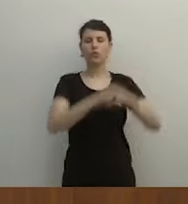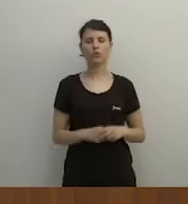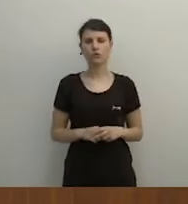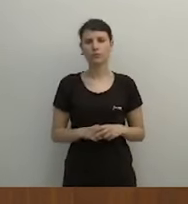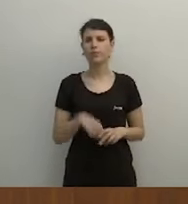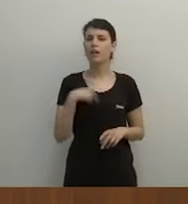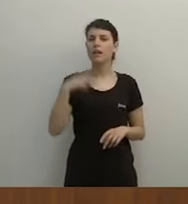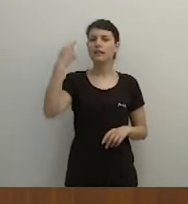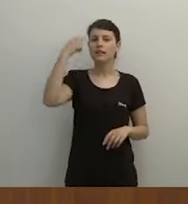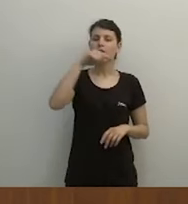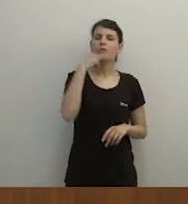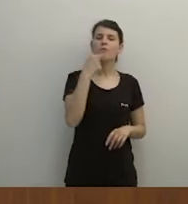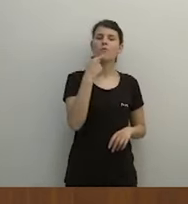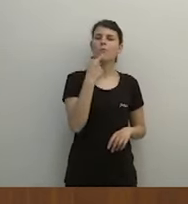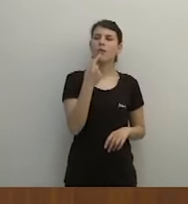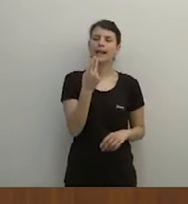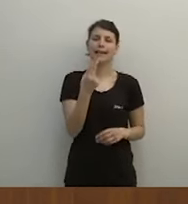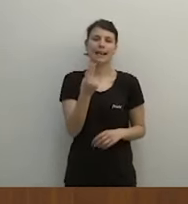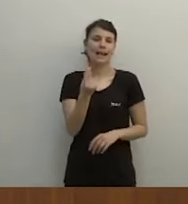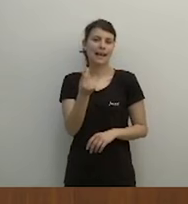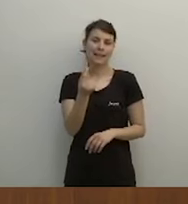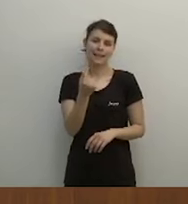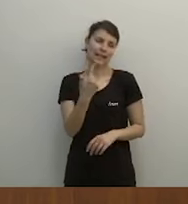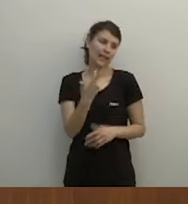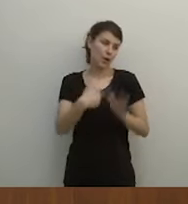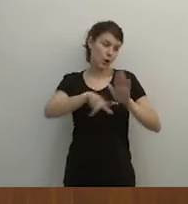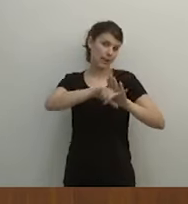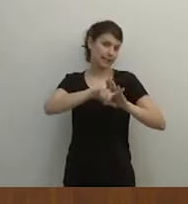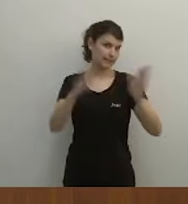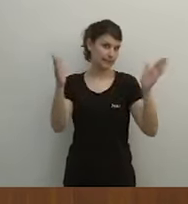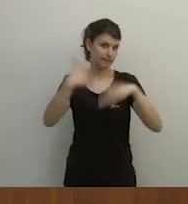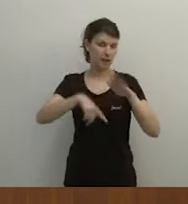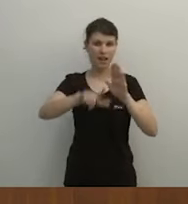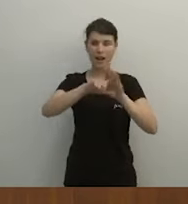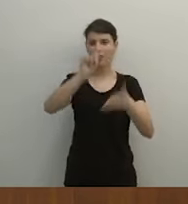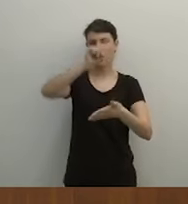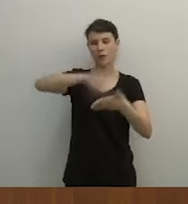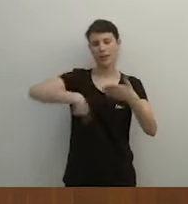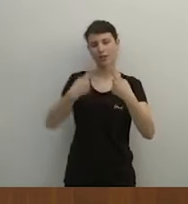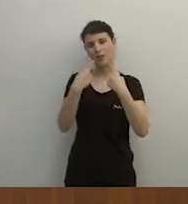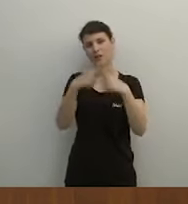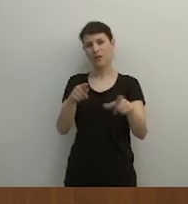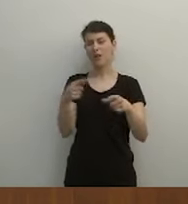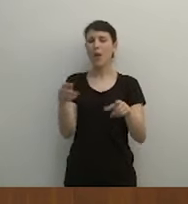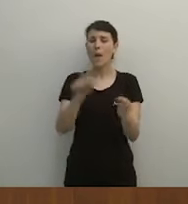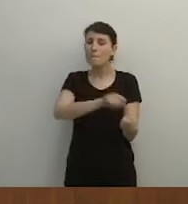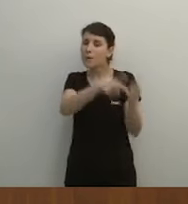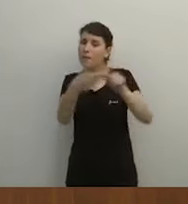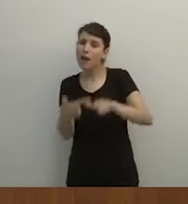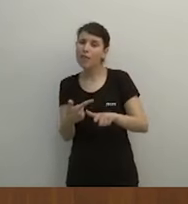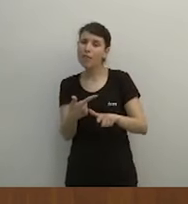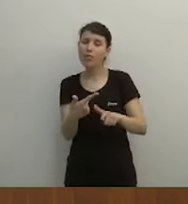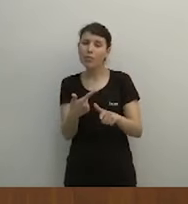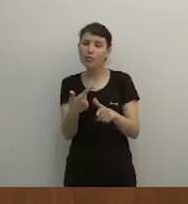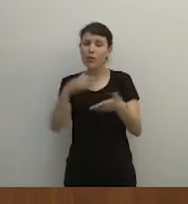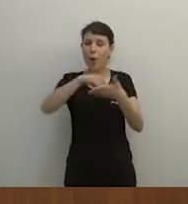eren constantment beneficiades amb maniobres que pervertixen la llei de contratació. Una espècie de cas gúrtel als pobles d